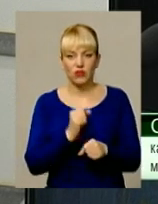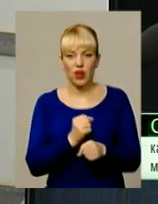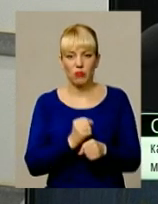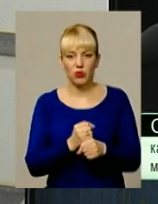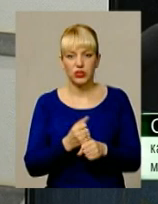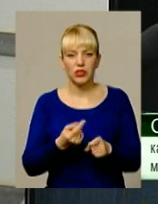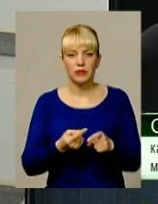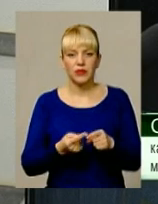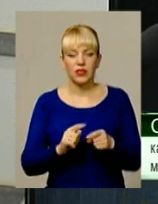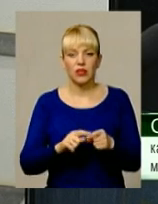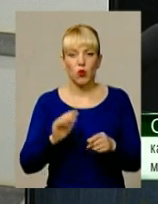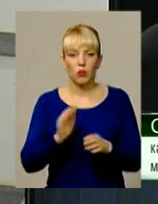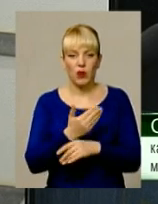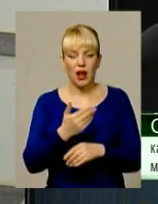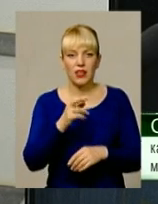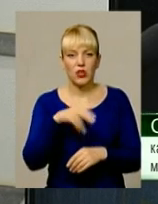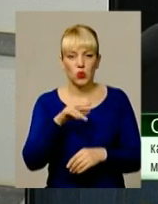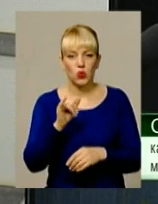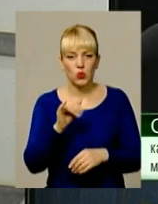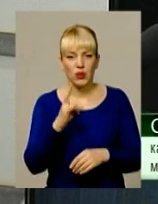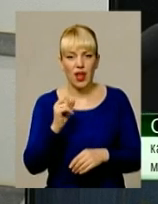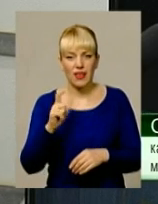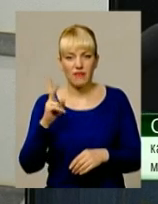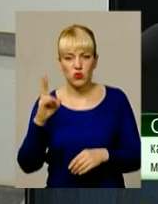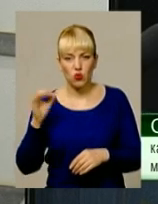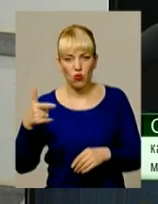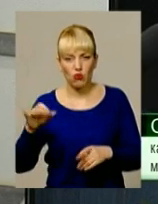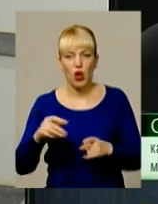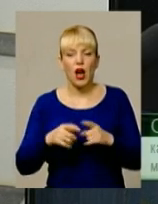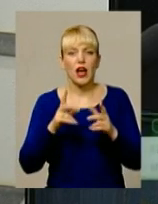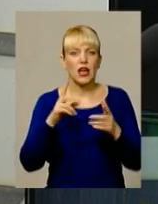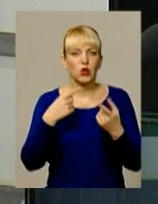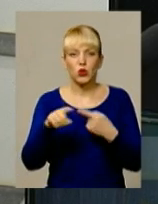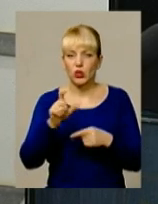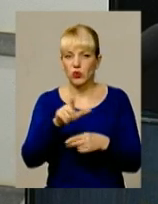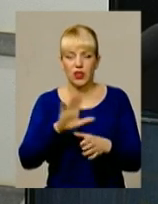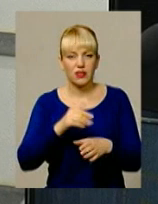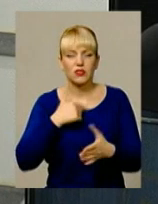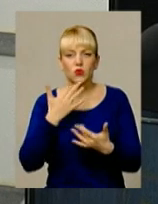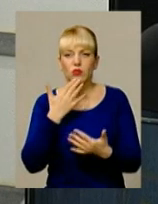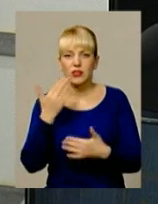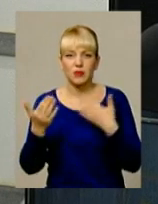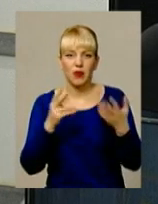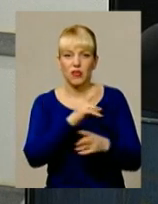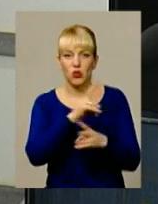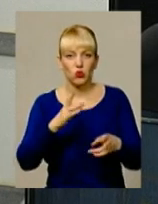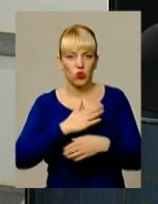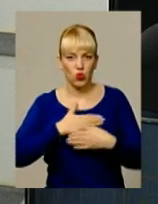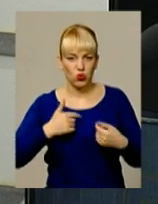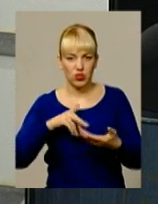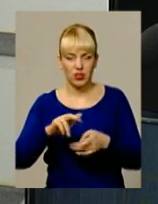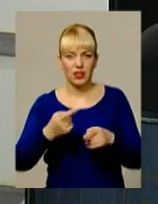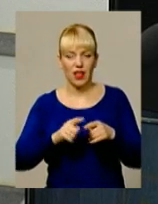Дунаєвського. Дунаєвського вбрали, але на його місто ми ще взагалі нікого не знайшли. І скільки людей спрашивав, ніхто не хоче йти на цю должність,